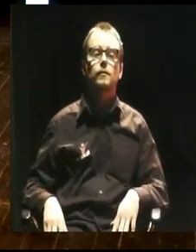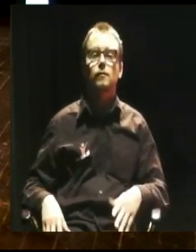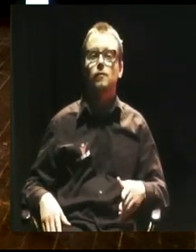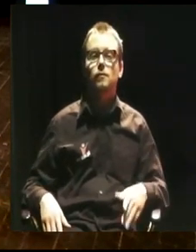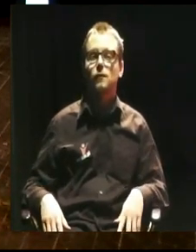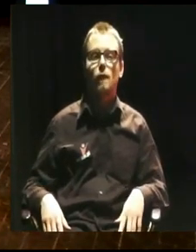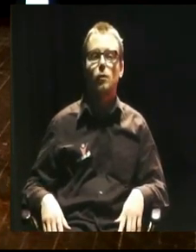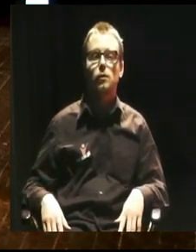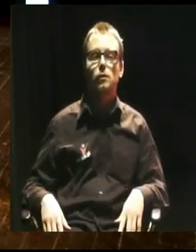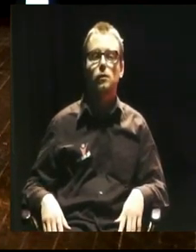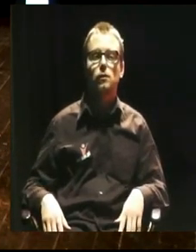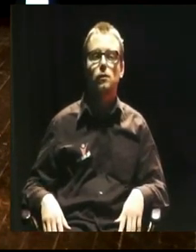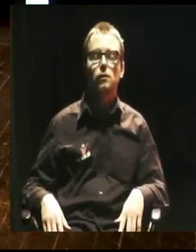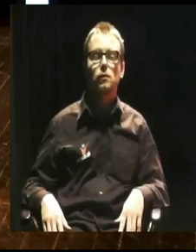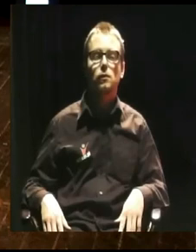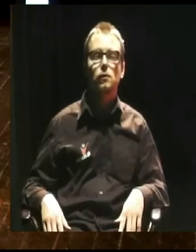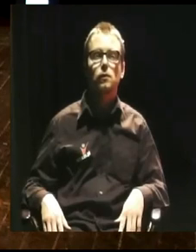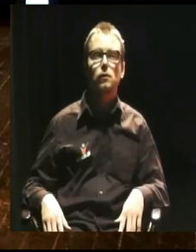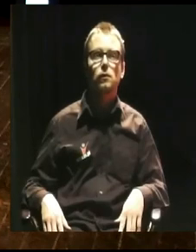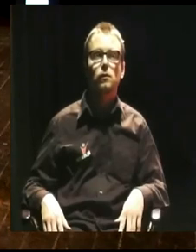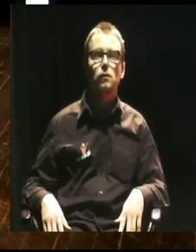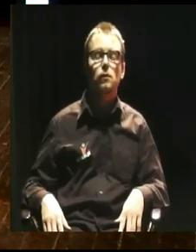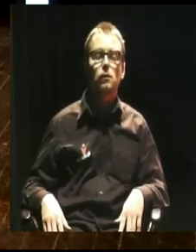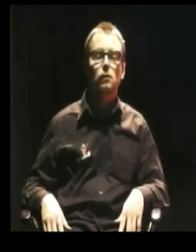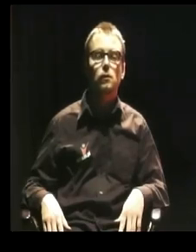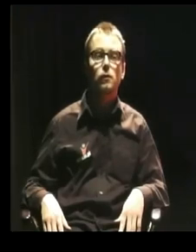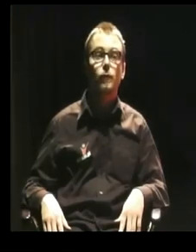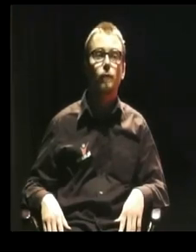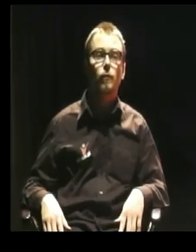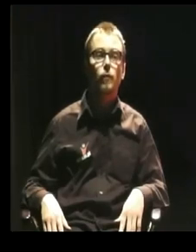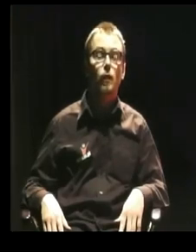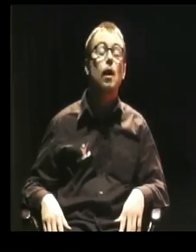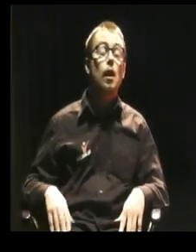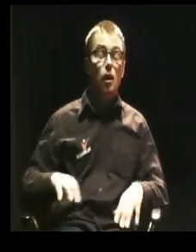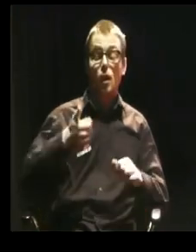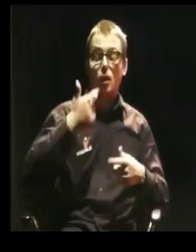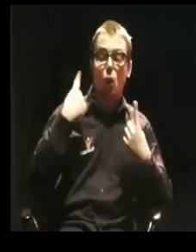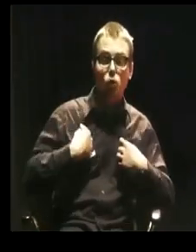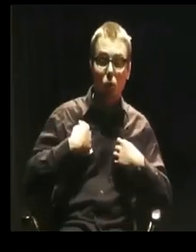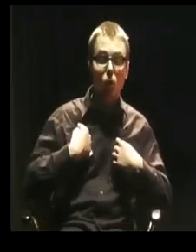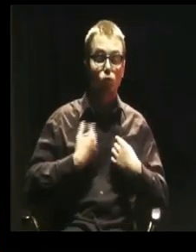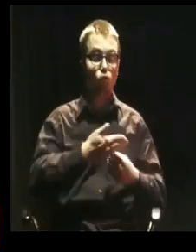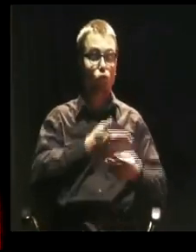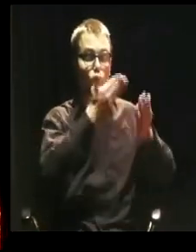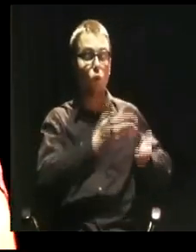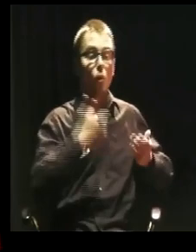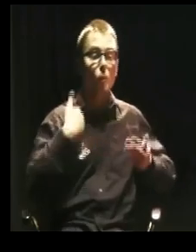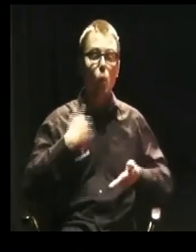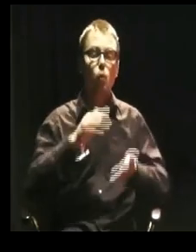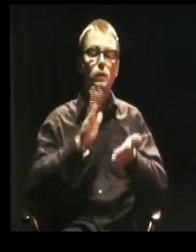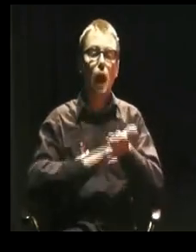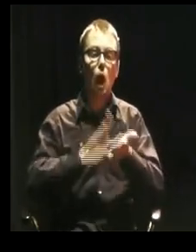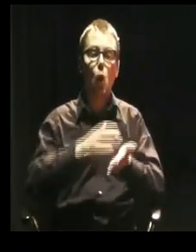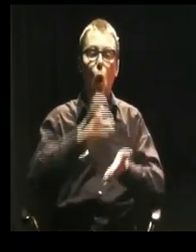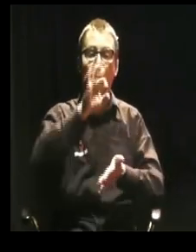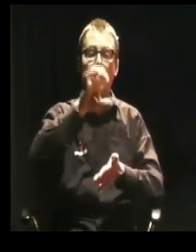że Zimmer doskonale zna i historię, i historię sztuki. Zwłaszcza historię muzyki, bo motyw, który zrobił do Hannibala, napisał Bach